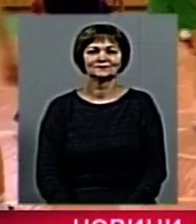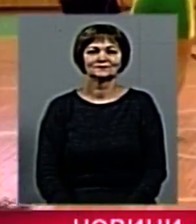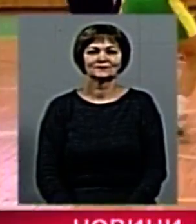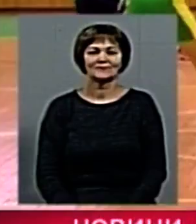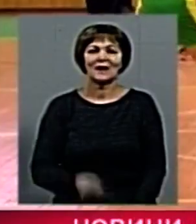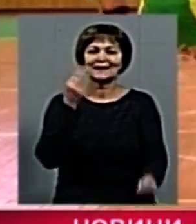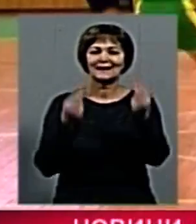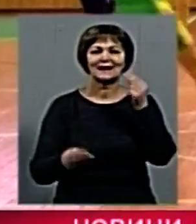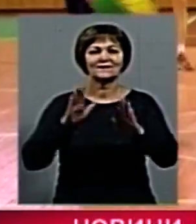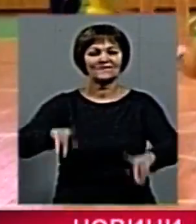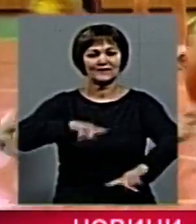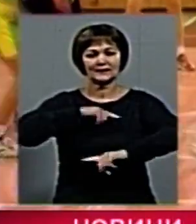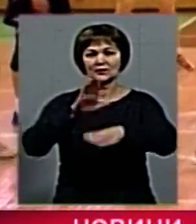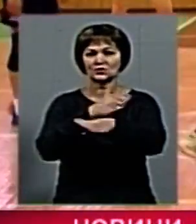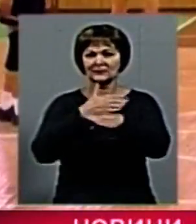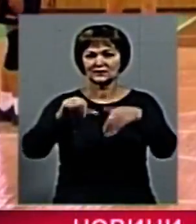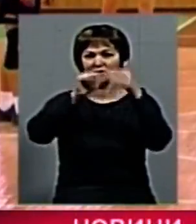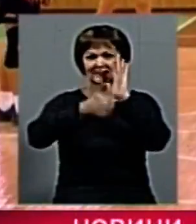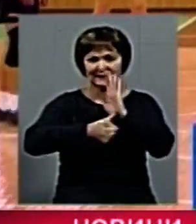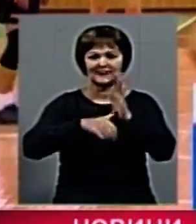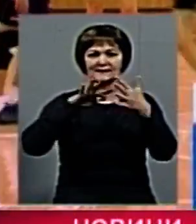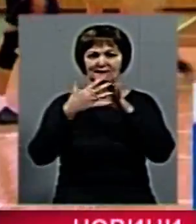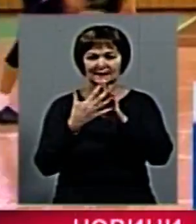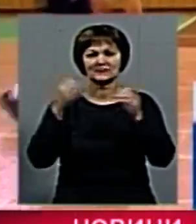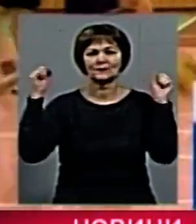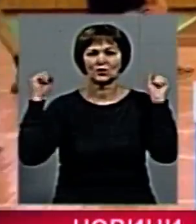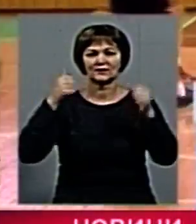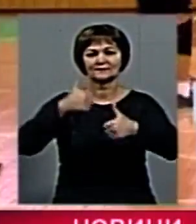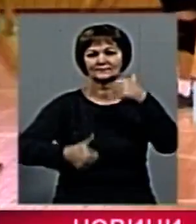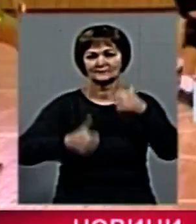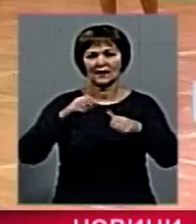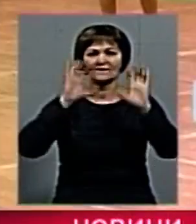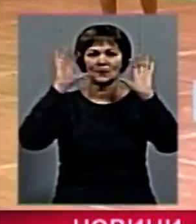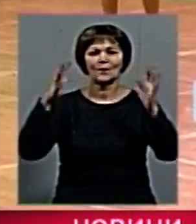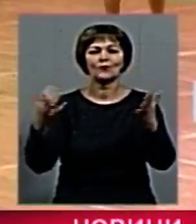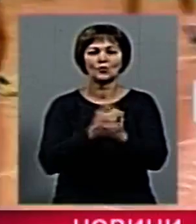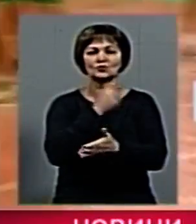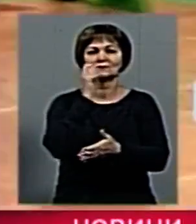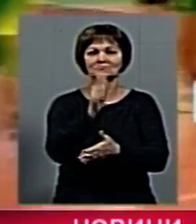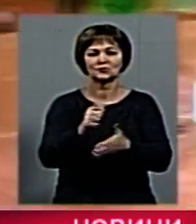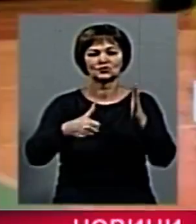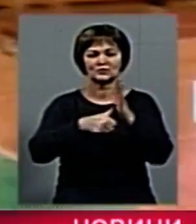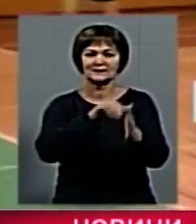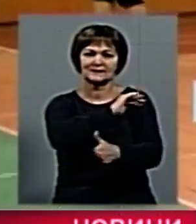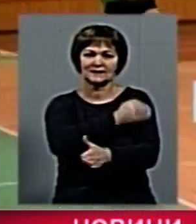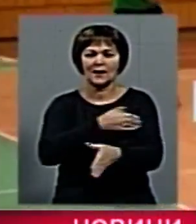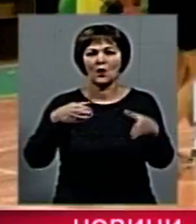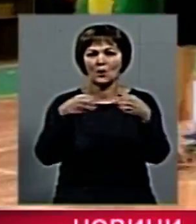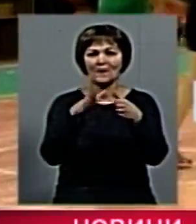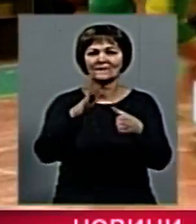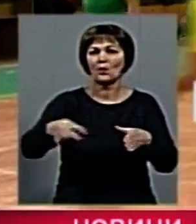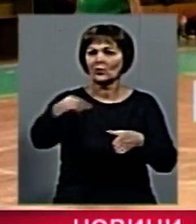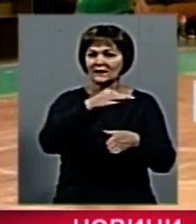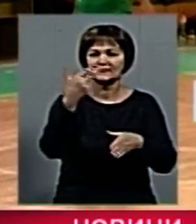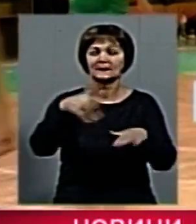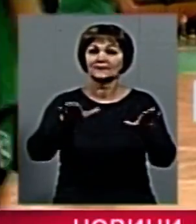Грати у фінальній частині 16-х сільських спортивних ігор з волейболу здобули право 6 найсильніших команд області. В поєдинку